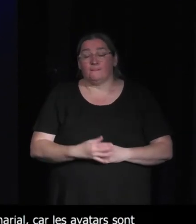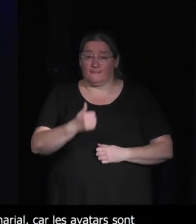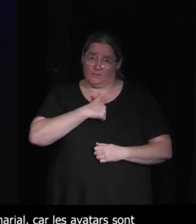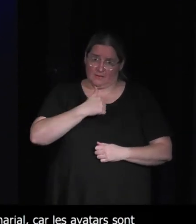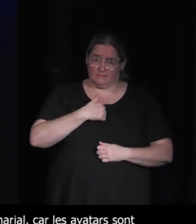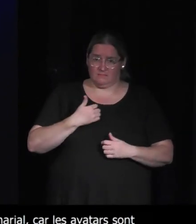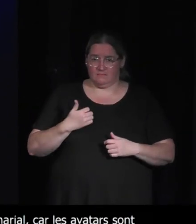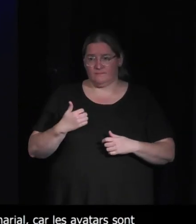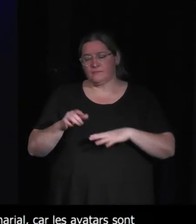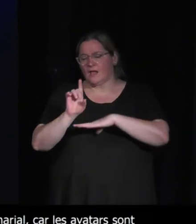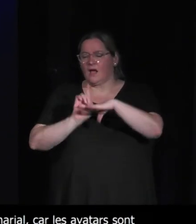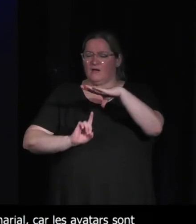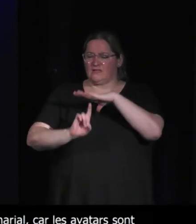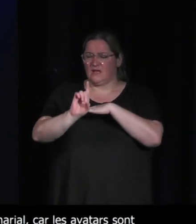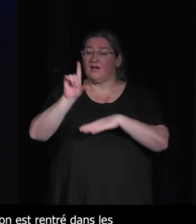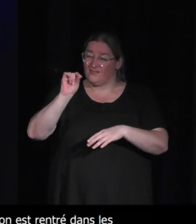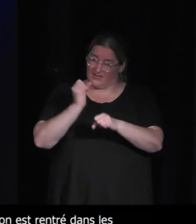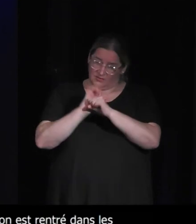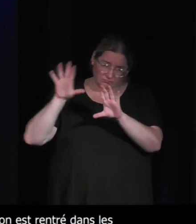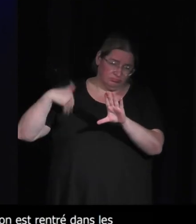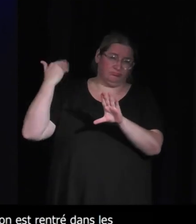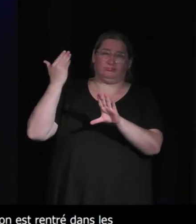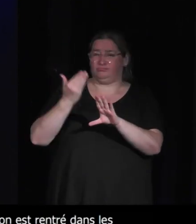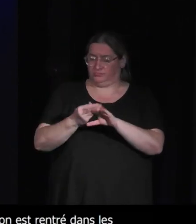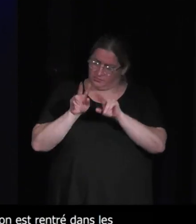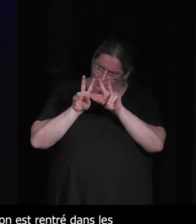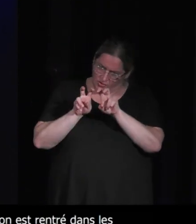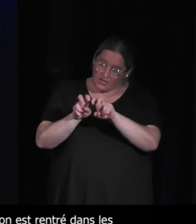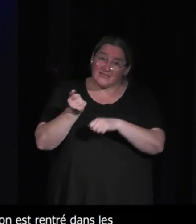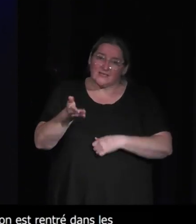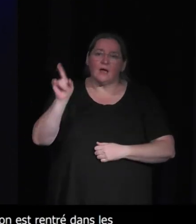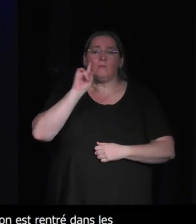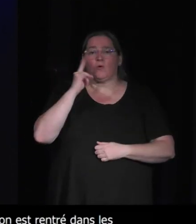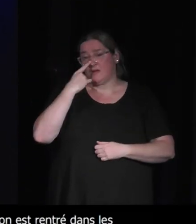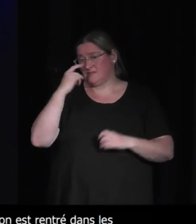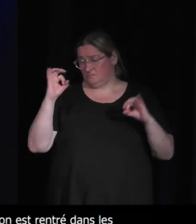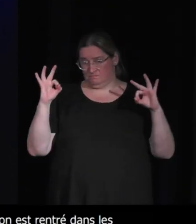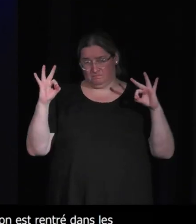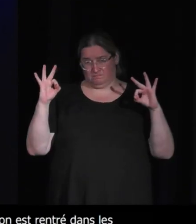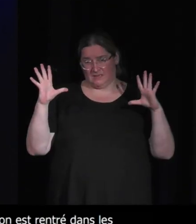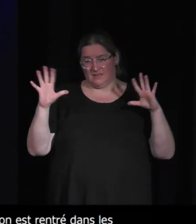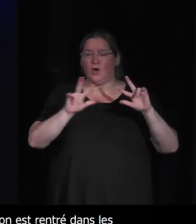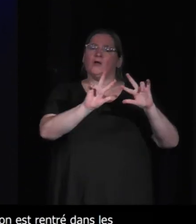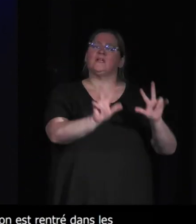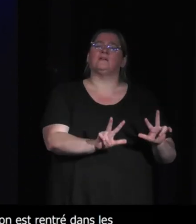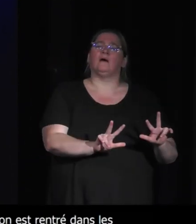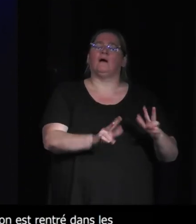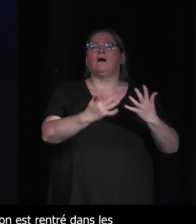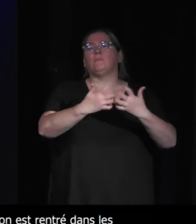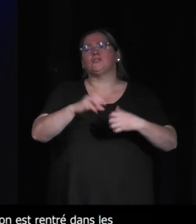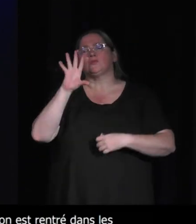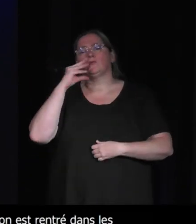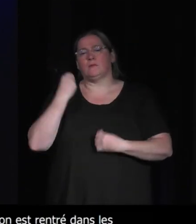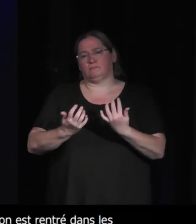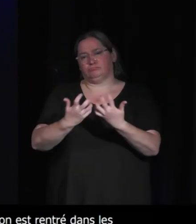si j'étudie l'avatar personnellement depuis 20 ans c'est précisément parce que c'est des vecteurs de la symbiose homme-machine et j'ai le sentiment que les valeurs associées